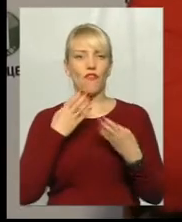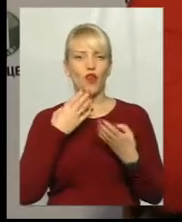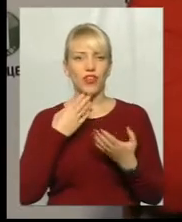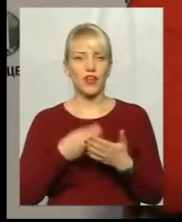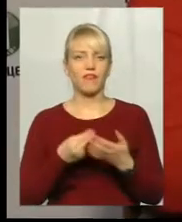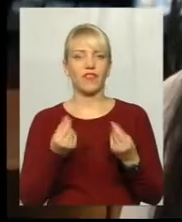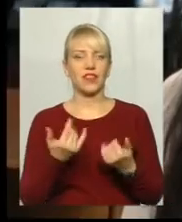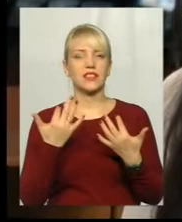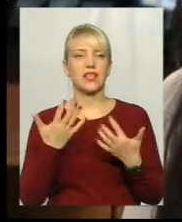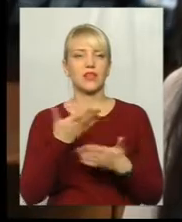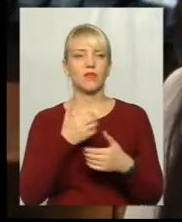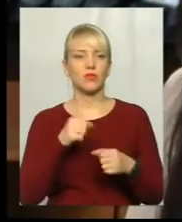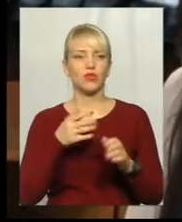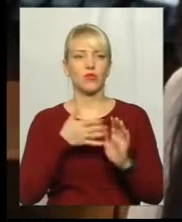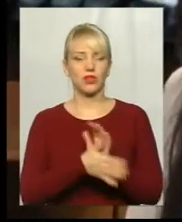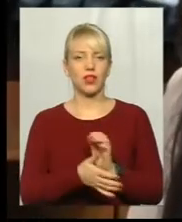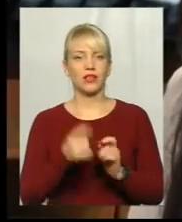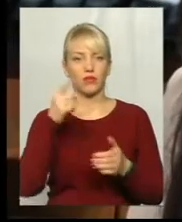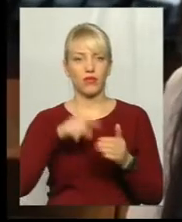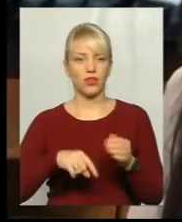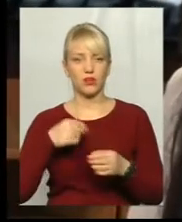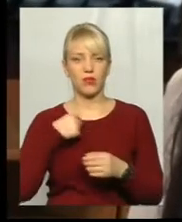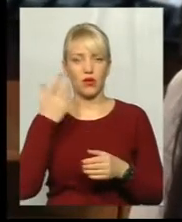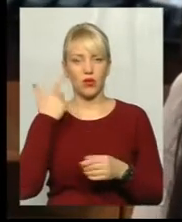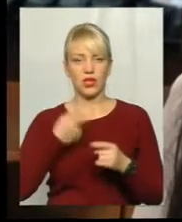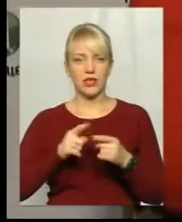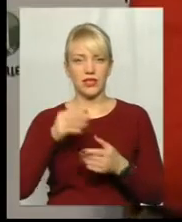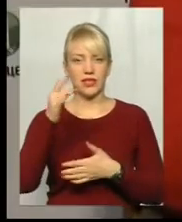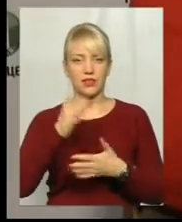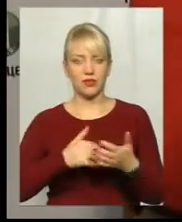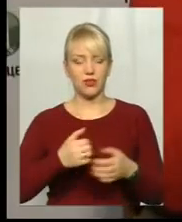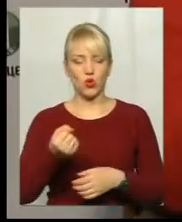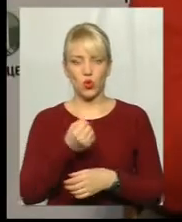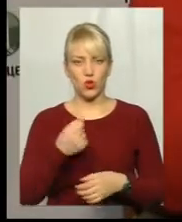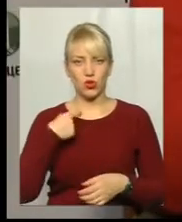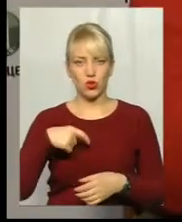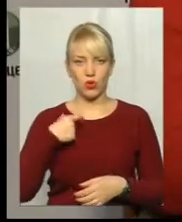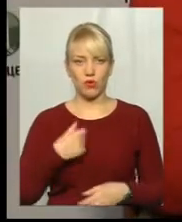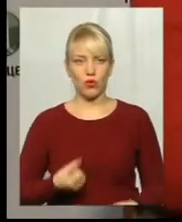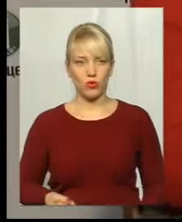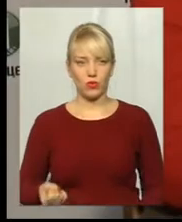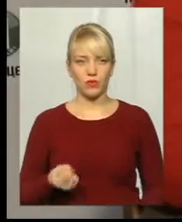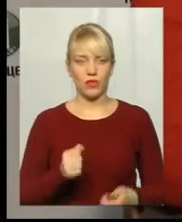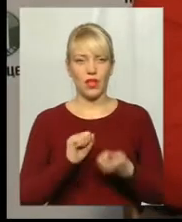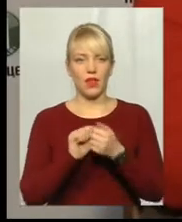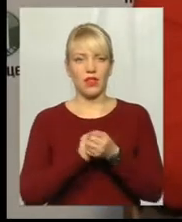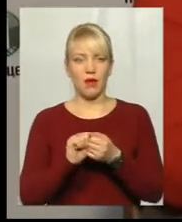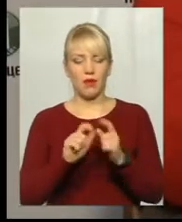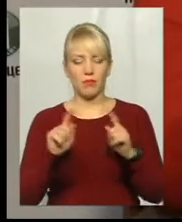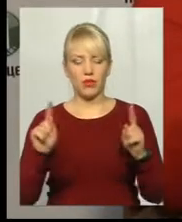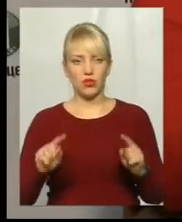справу потратити? І повірте мені, коли ви цей списочок з собою носите на тому папірчику в сумочці,